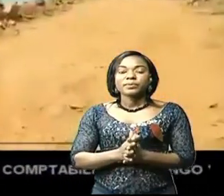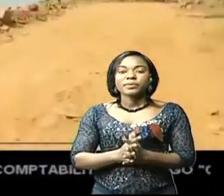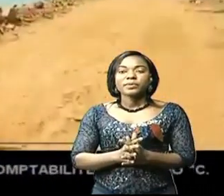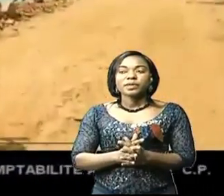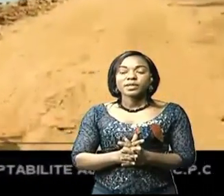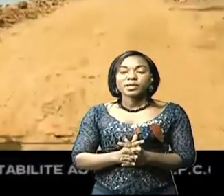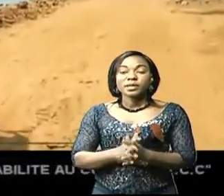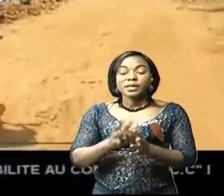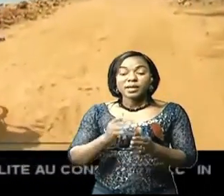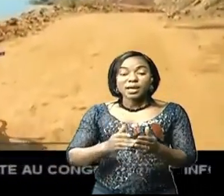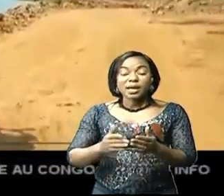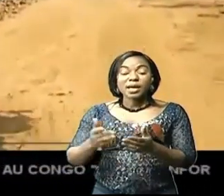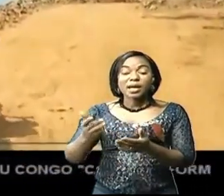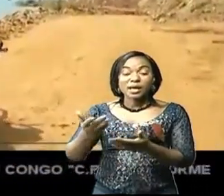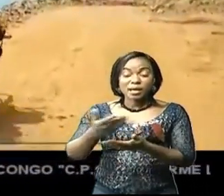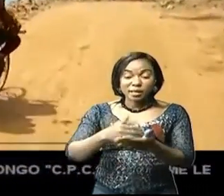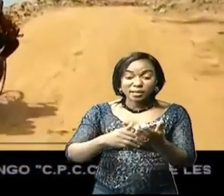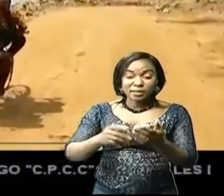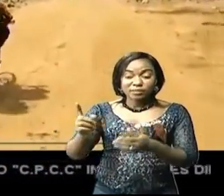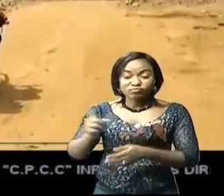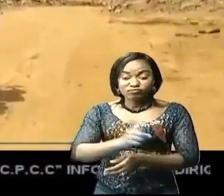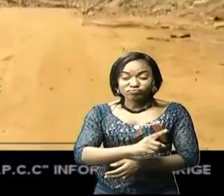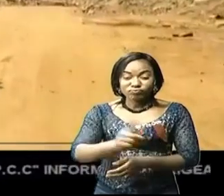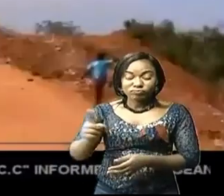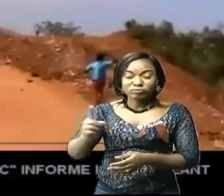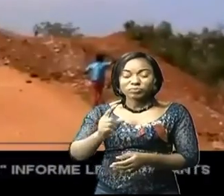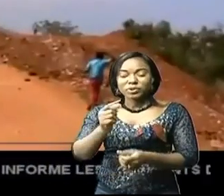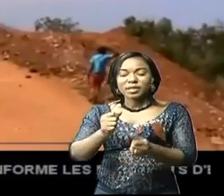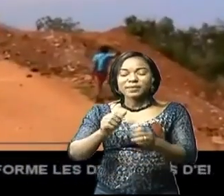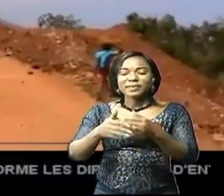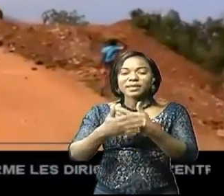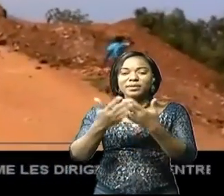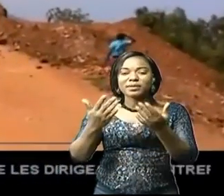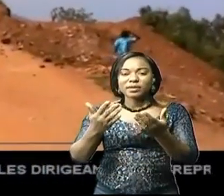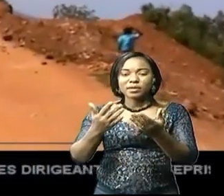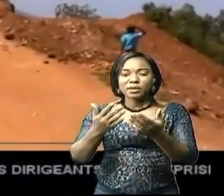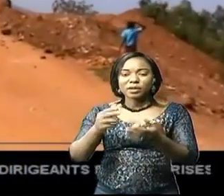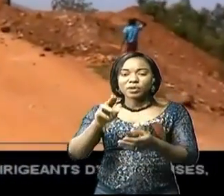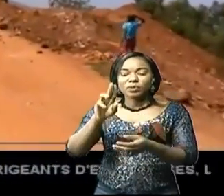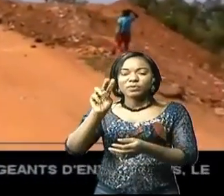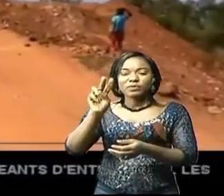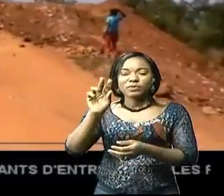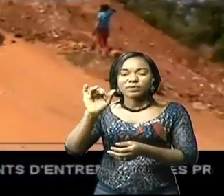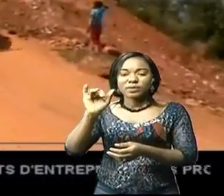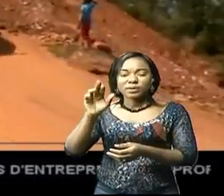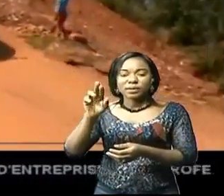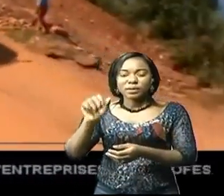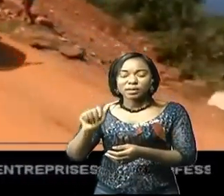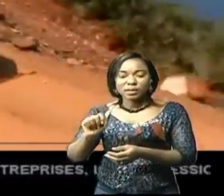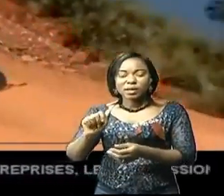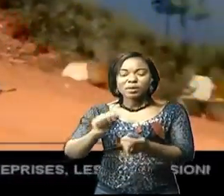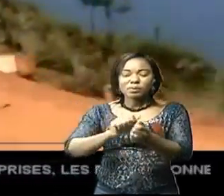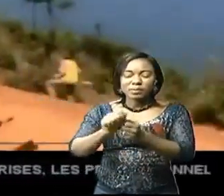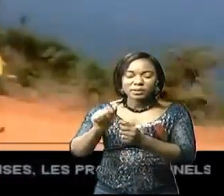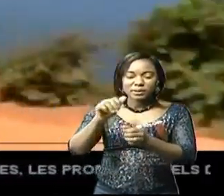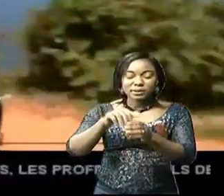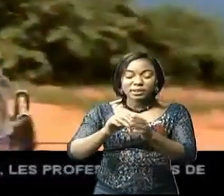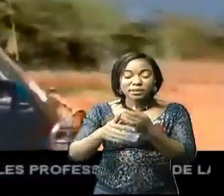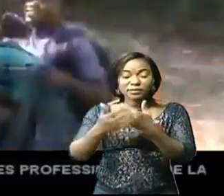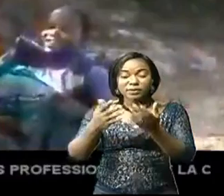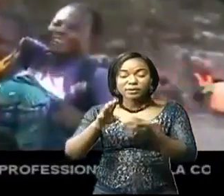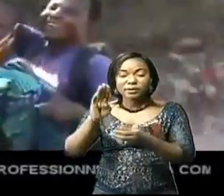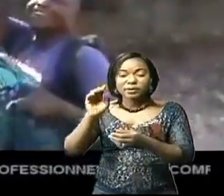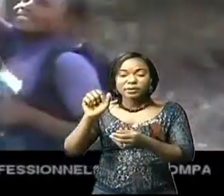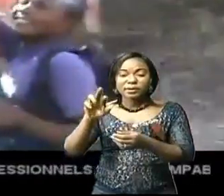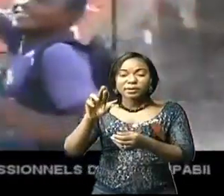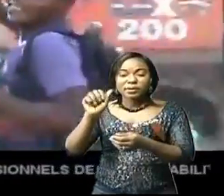Reprise du trafic des petits engins entre la ville d'Ouvira et Mississi en passant par la ville de Baraka dans le territoire